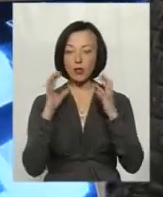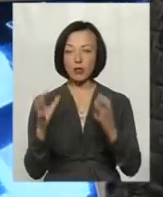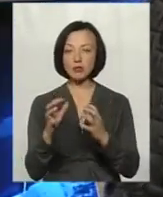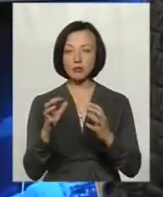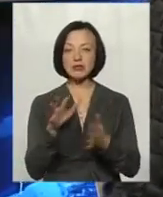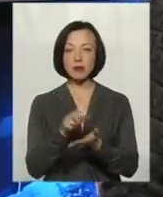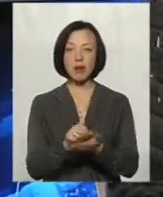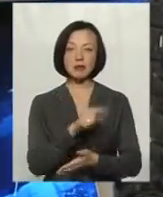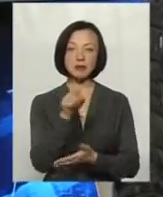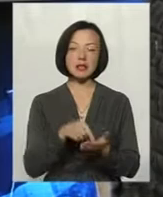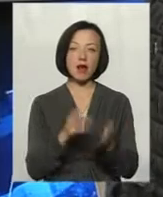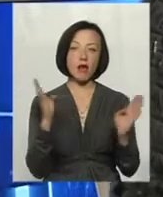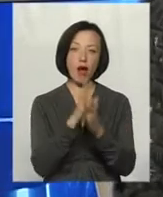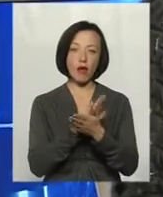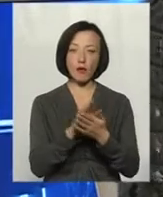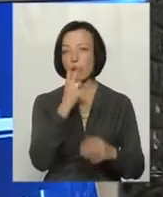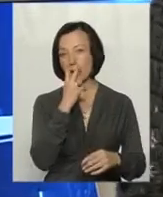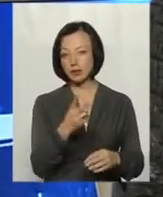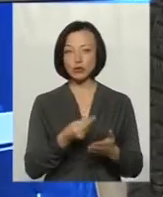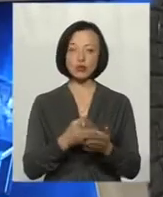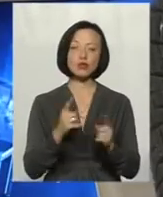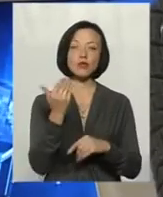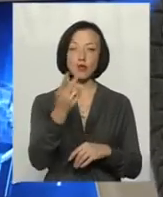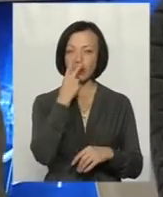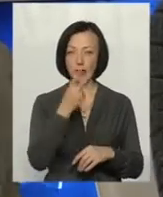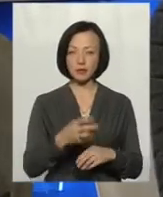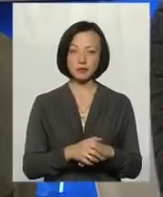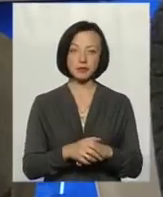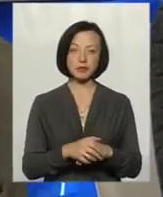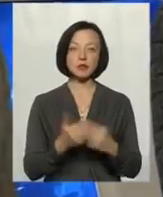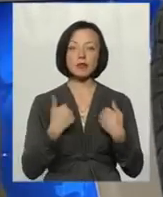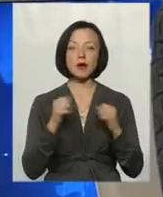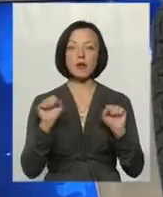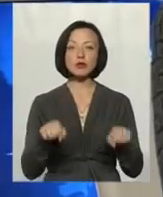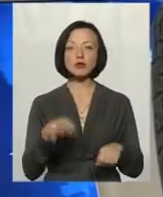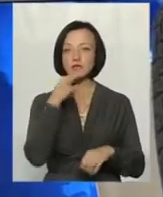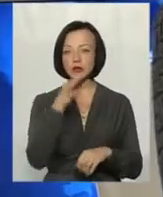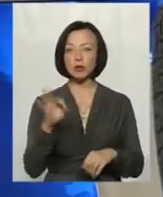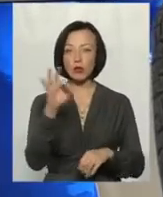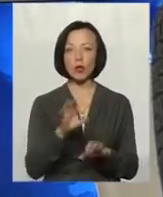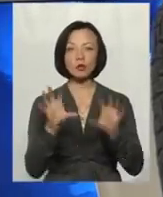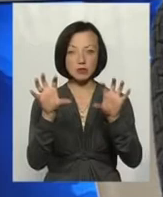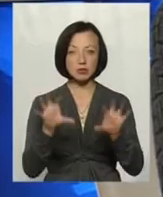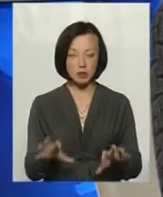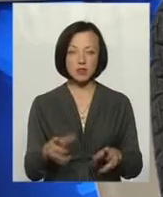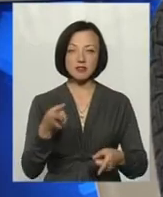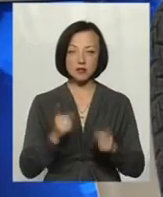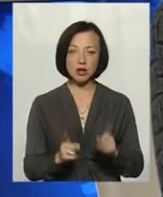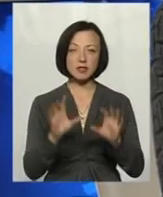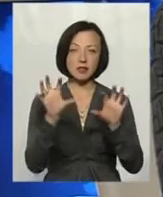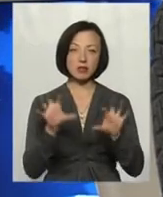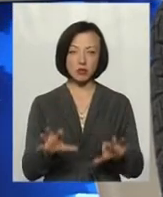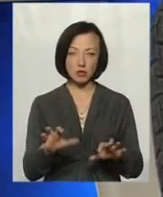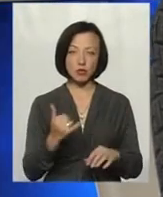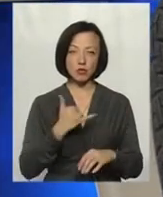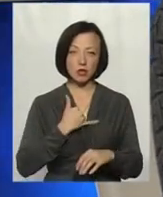екологічними проблемами, бачите і оціньте? Що ви бачите? Що можна сказати на рахунок законодавства? Звичайно, законодавство СанПін у нас